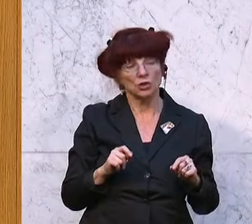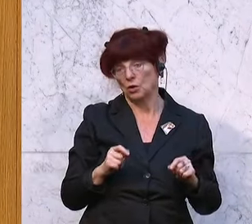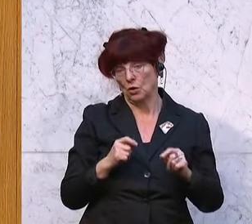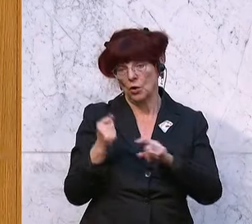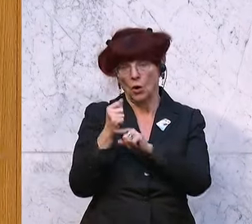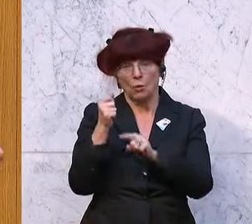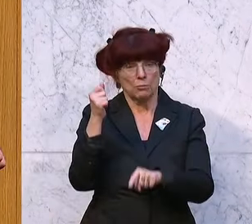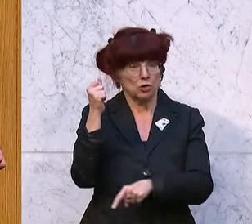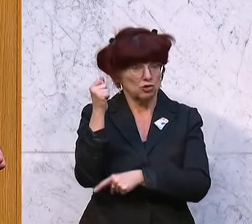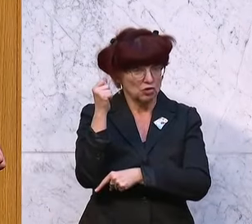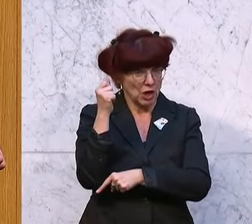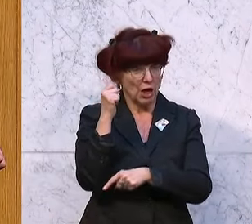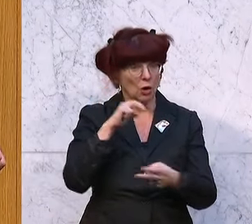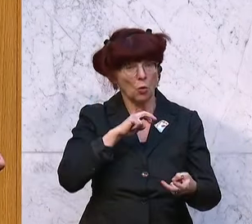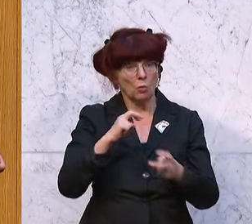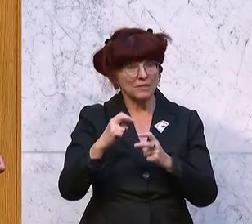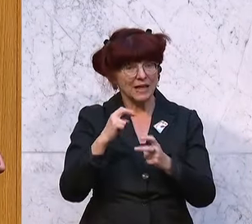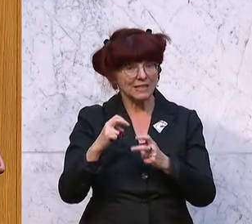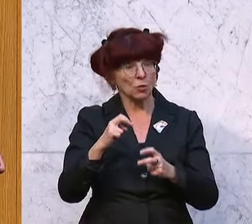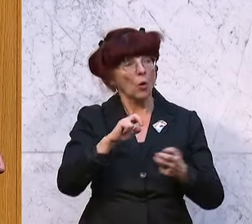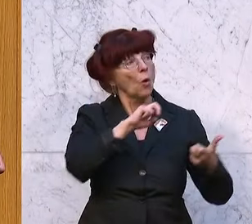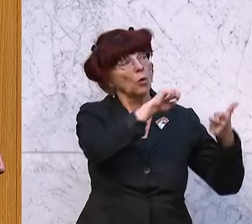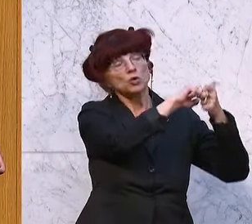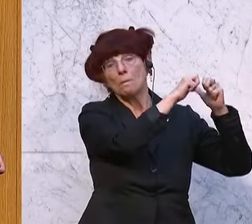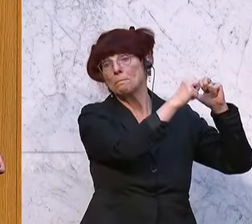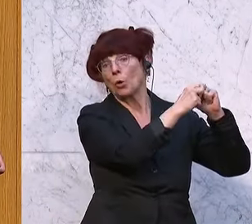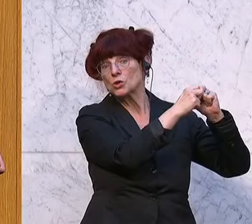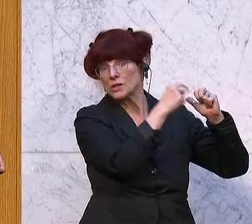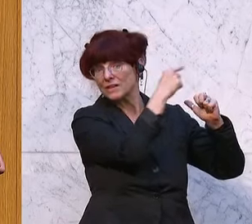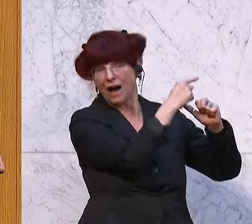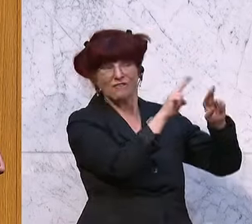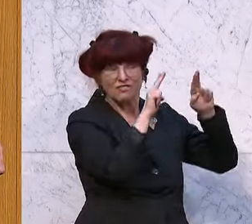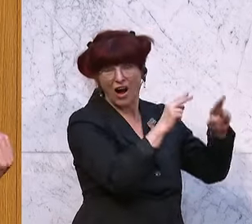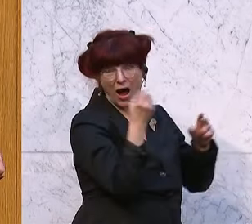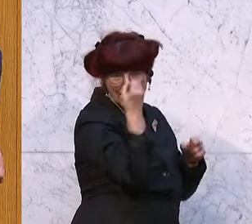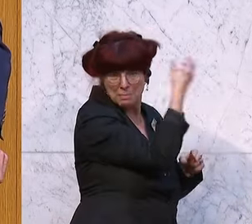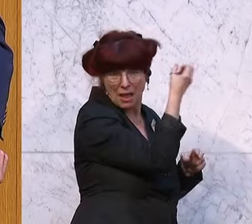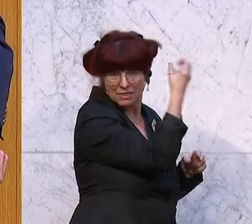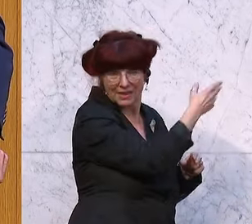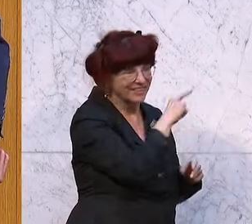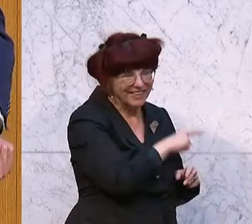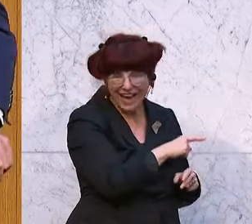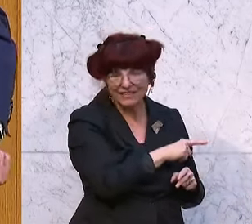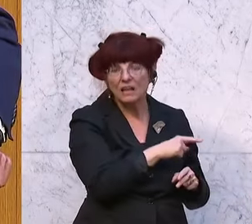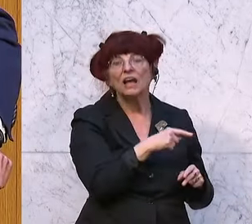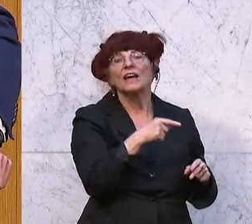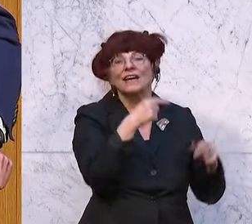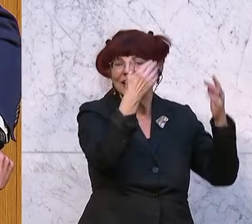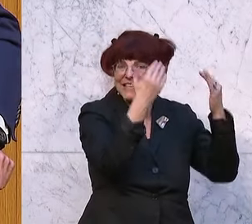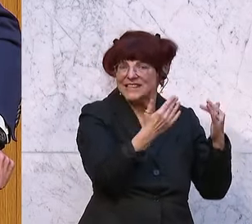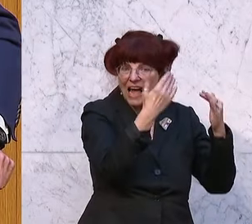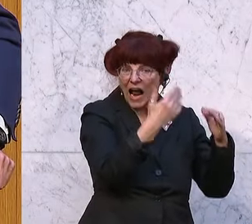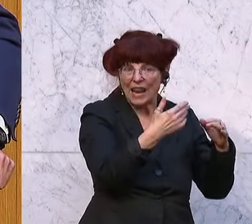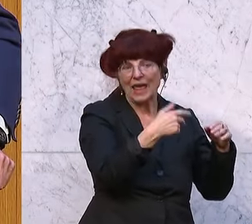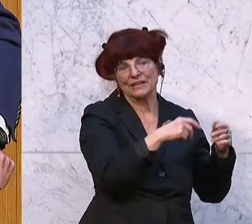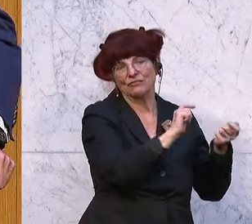Meldungen über das Budget in Richtung Brüssel, ja eine einzige Mogelpackung gewesen sind. Frisierte Zollen, so wie wir es den Griechen